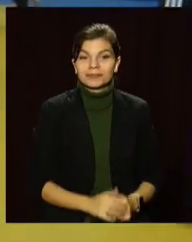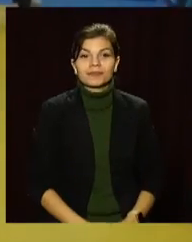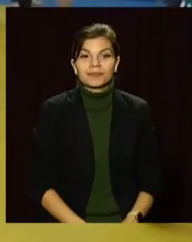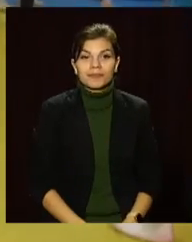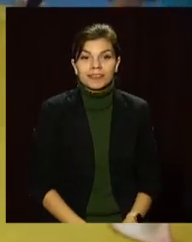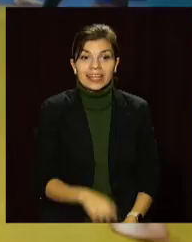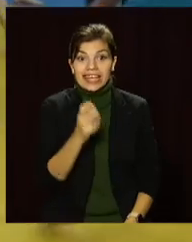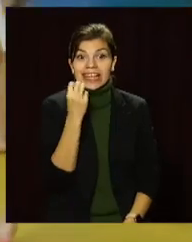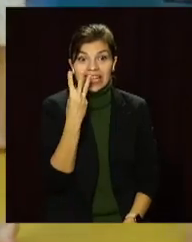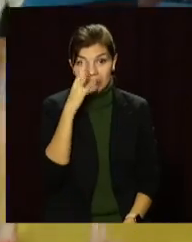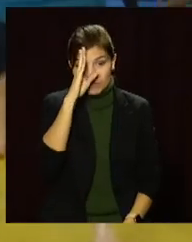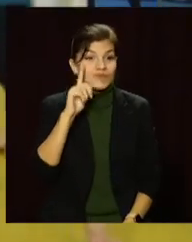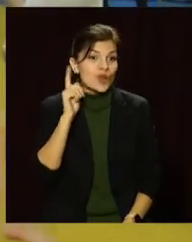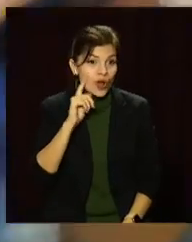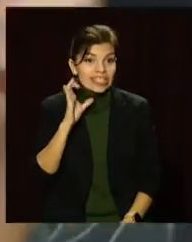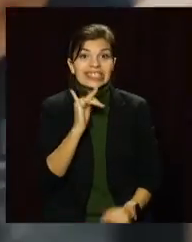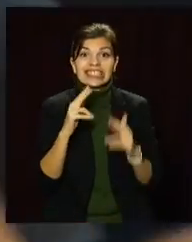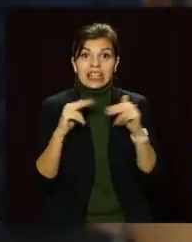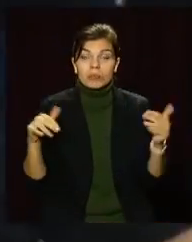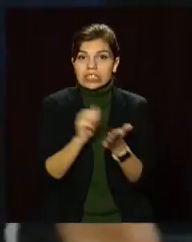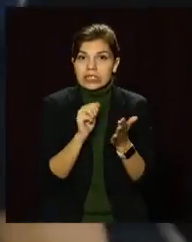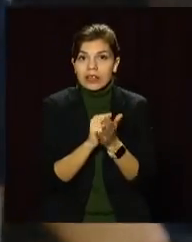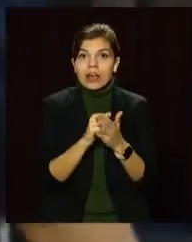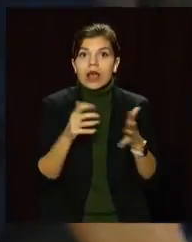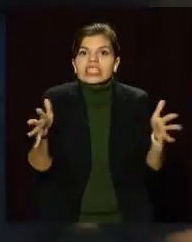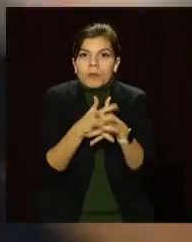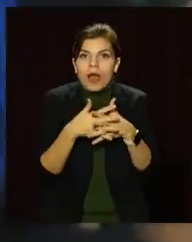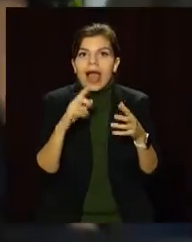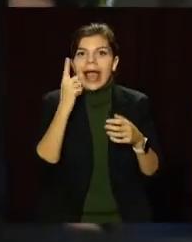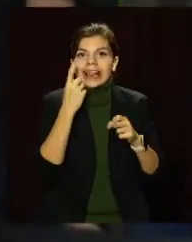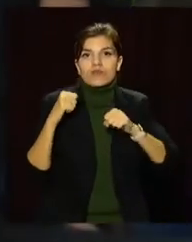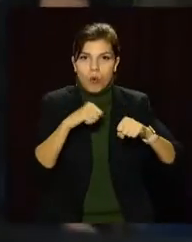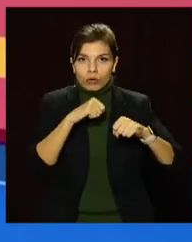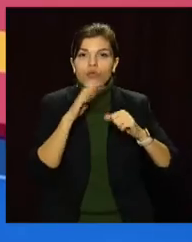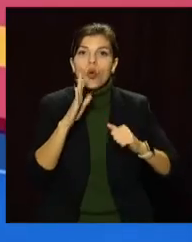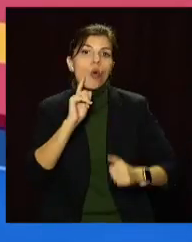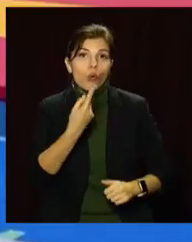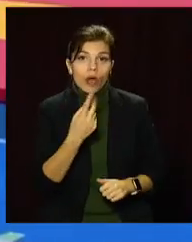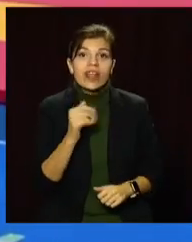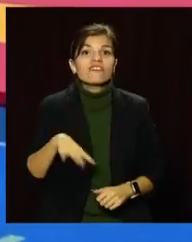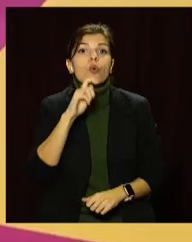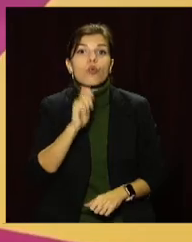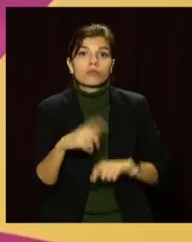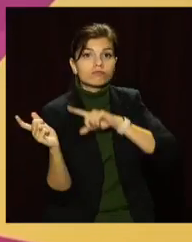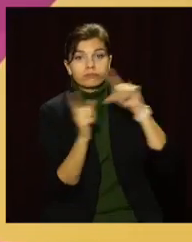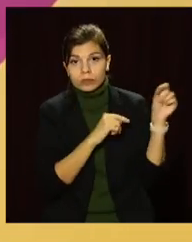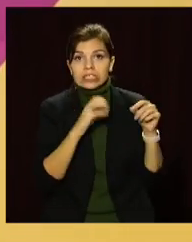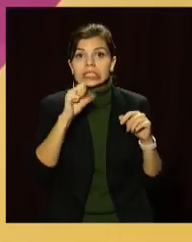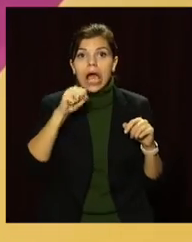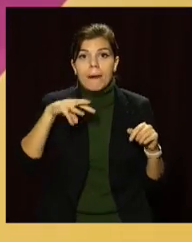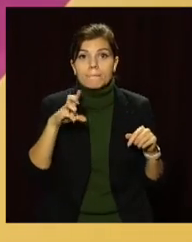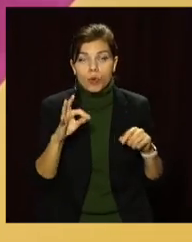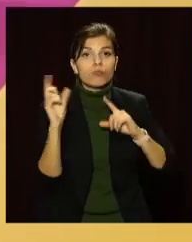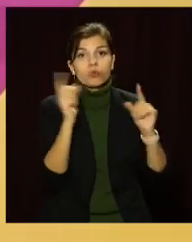13-річний Денис Лушпаєв із Дніпра займається змішаними єдиноборствами тільки рік. На всеукаринські змагання з бойового самбо